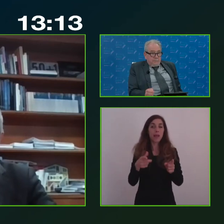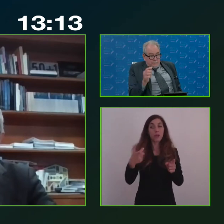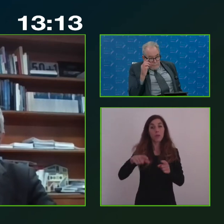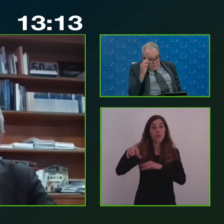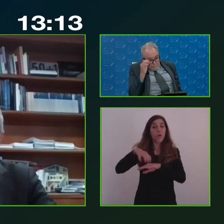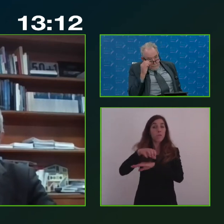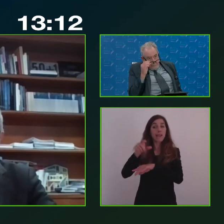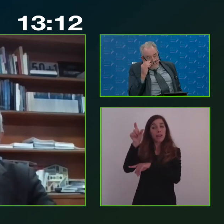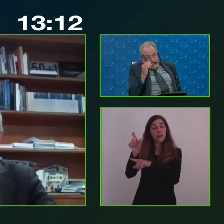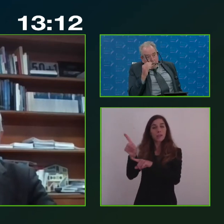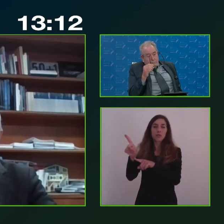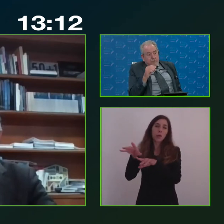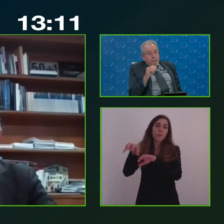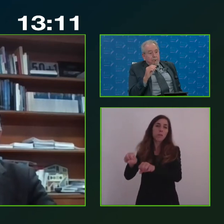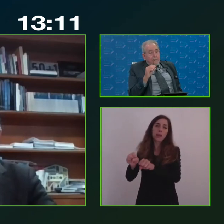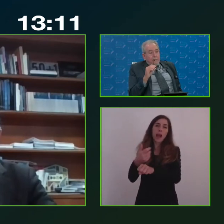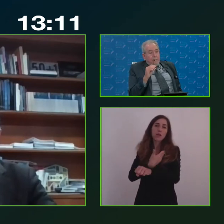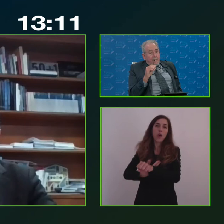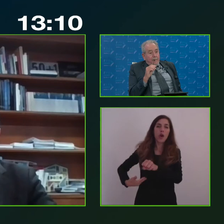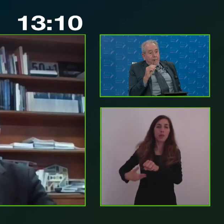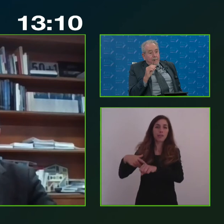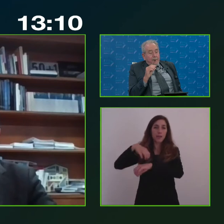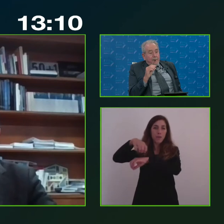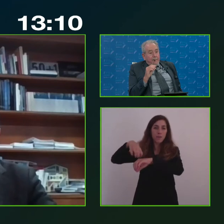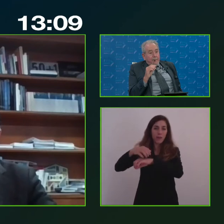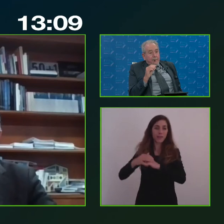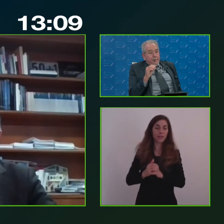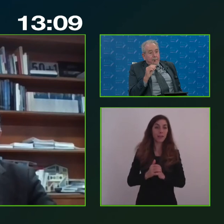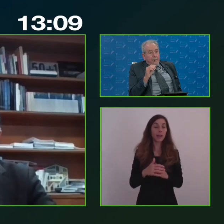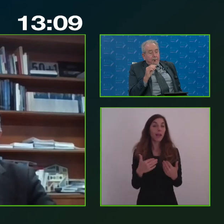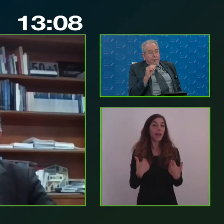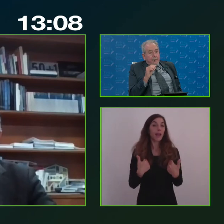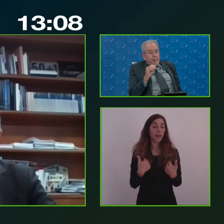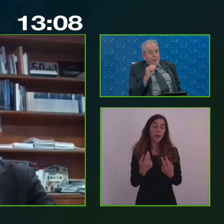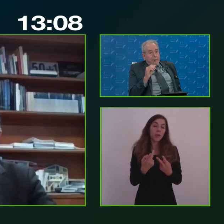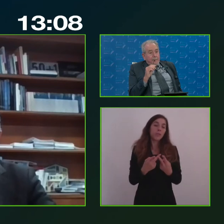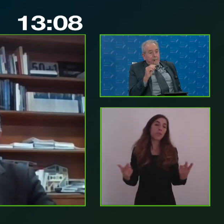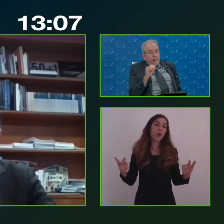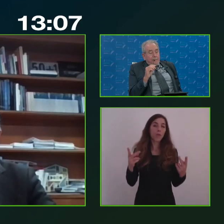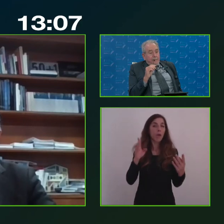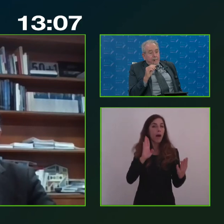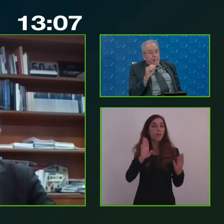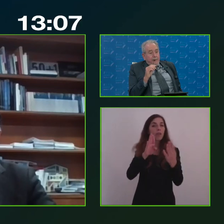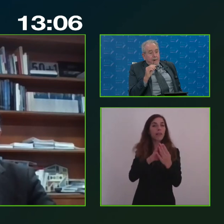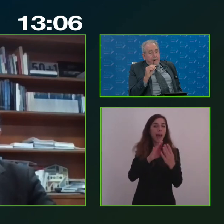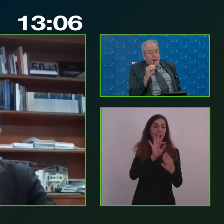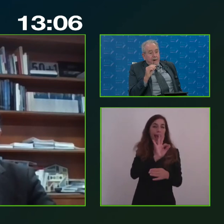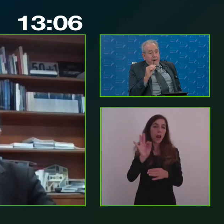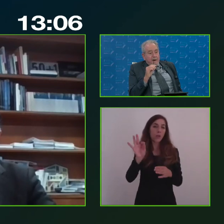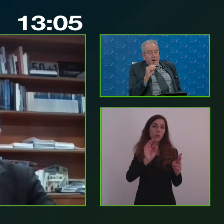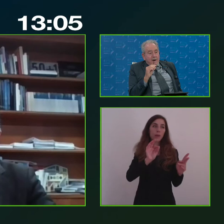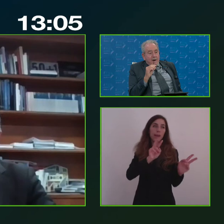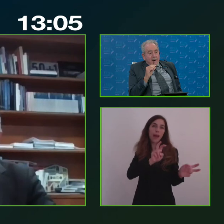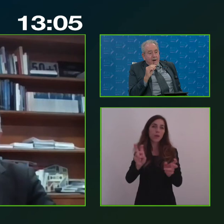Ministri, ma cercherò un po' di toccare alcuni dei punti che il Ministro avrebbe voluto toccare nella sua